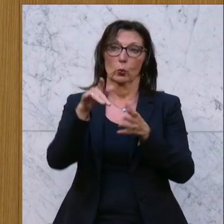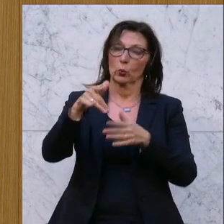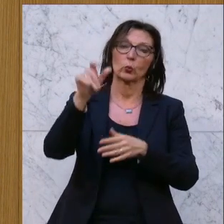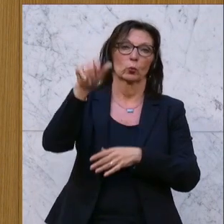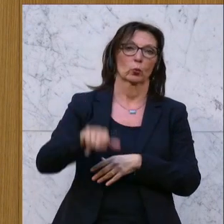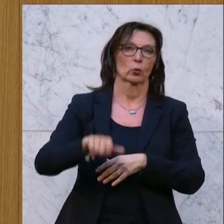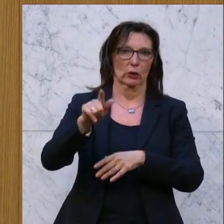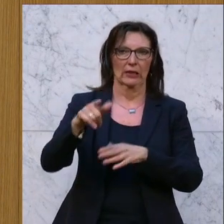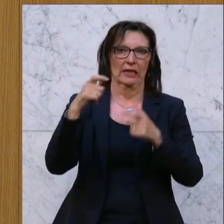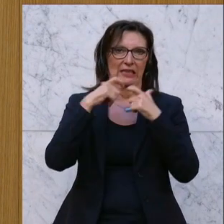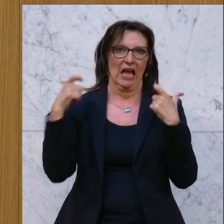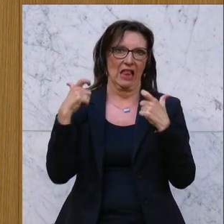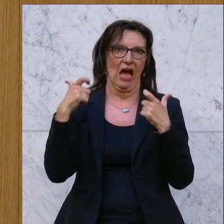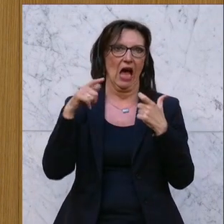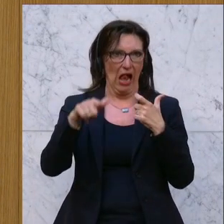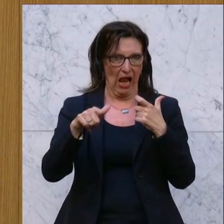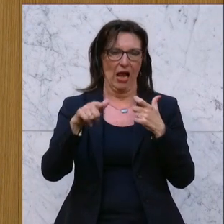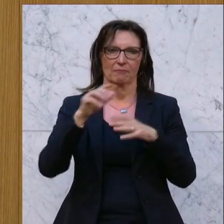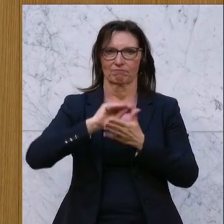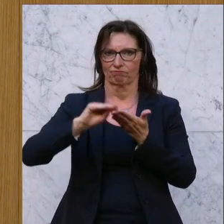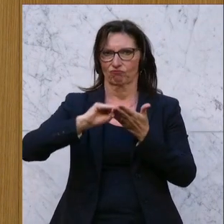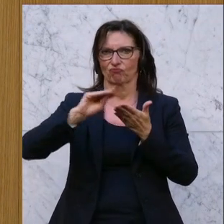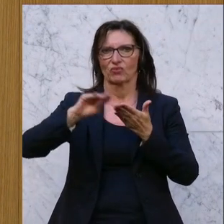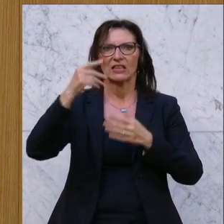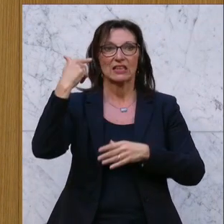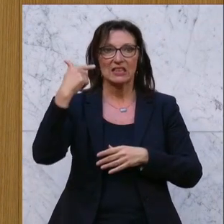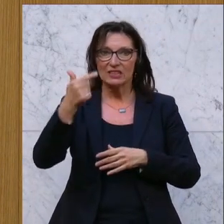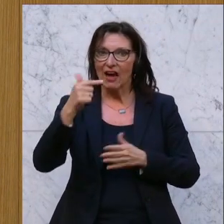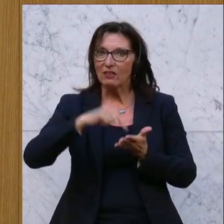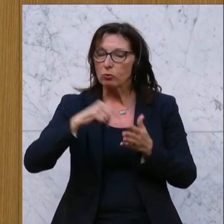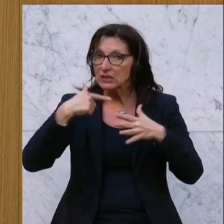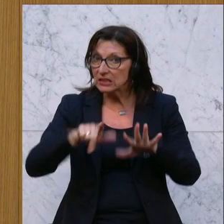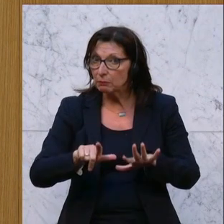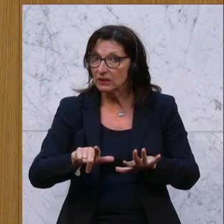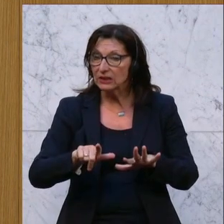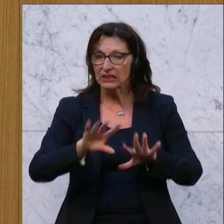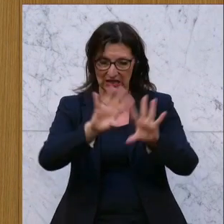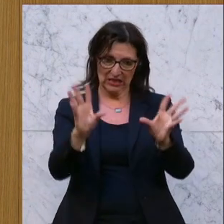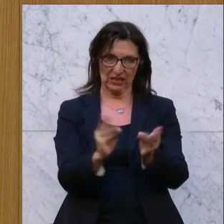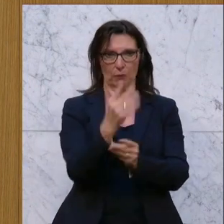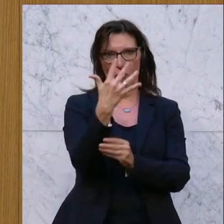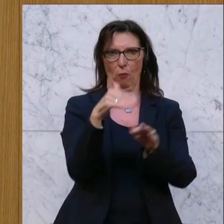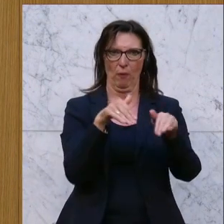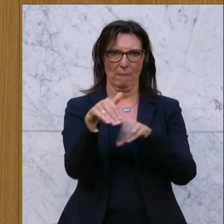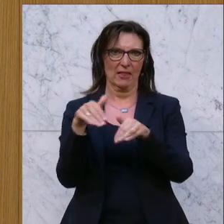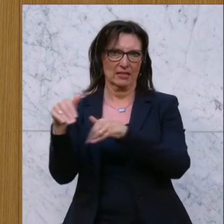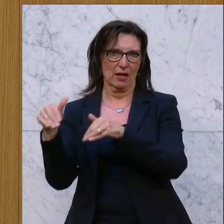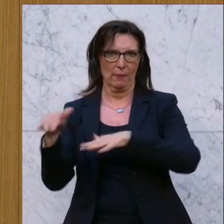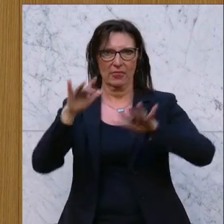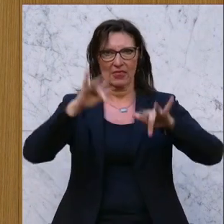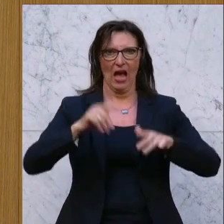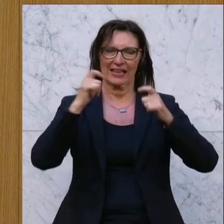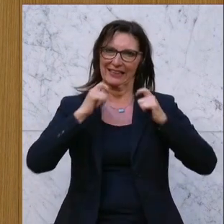werden. Vor dem Dezember 2017 gab es insgesamt fünf Ministerien mit einer